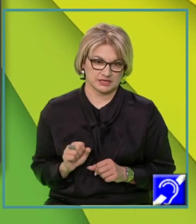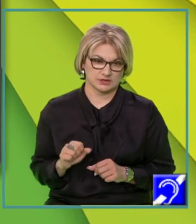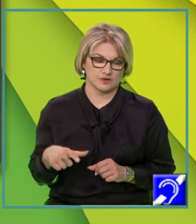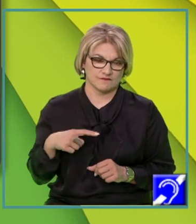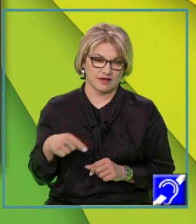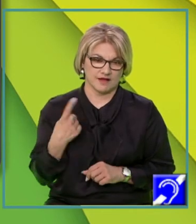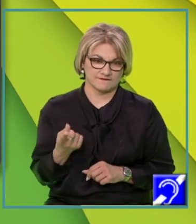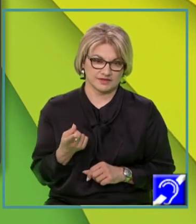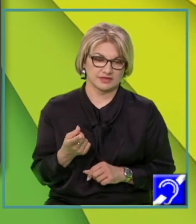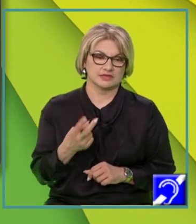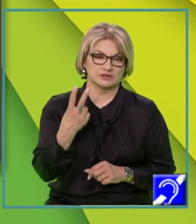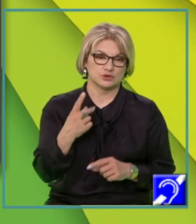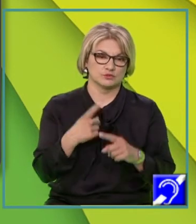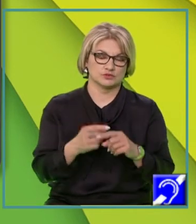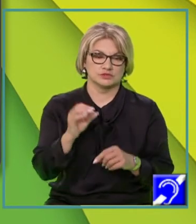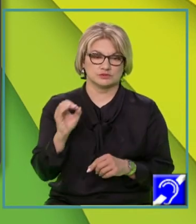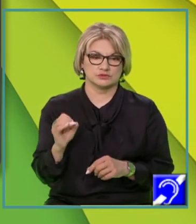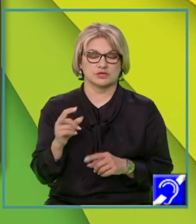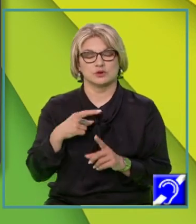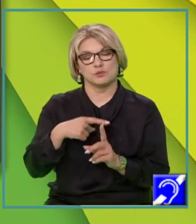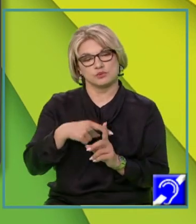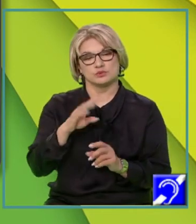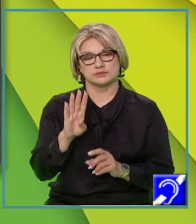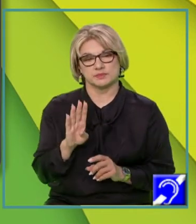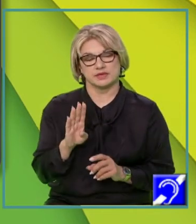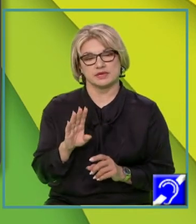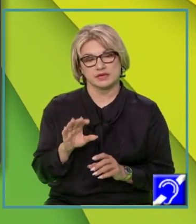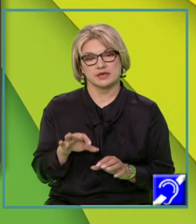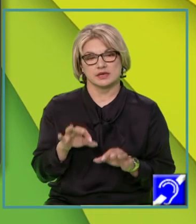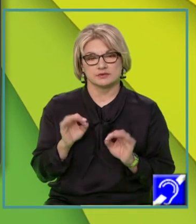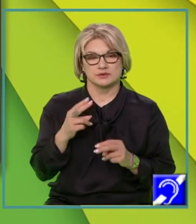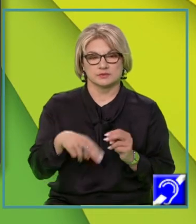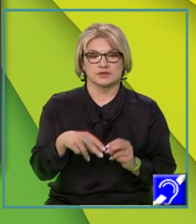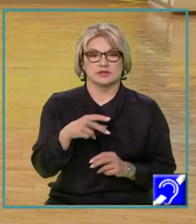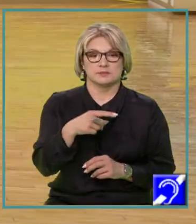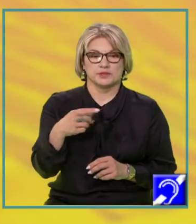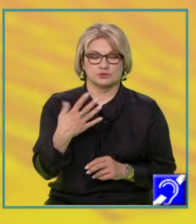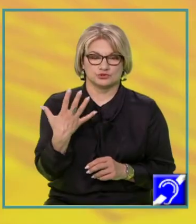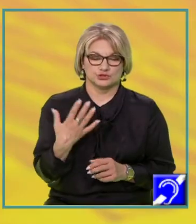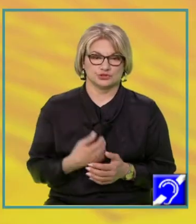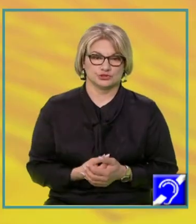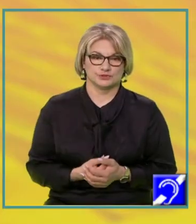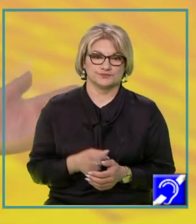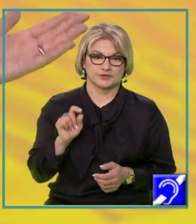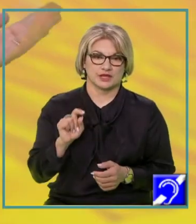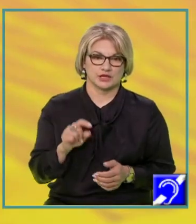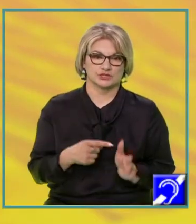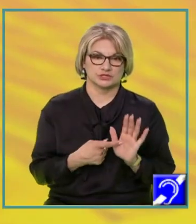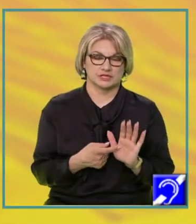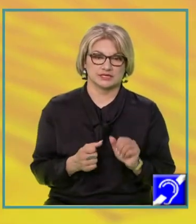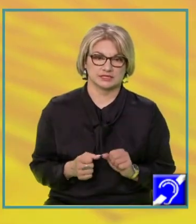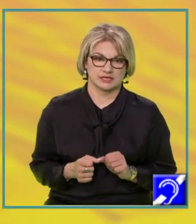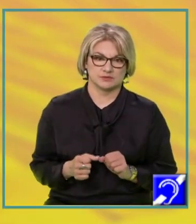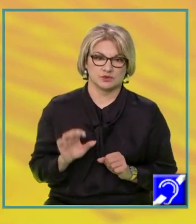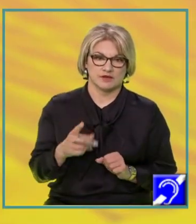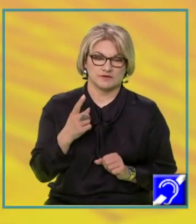va fi 2 înmulțit cu 0 plus B, ceea ce ne va da B egal cu minus 5. În acest exemplu, avem